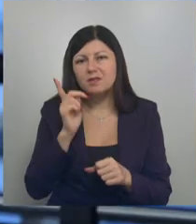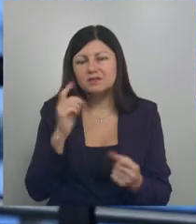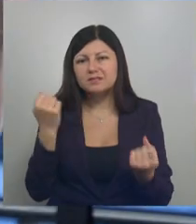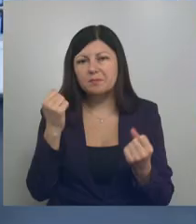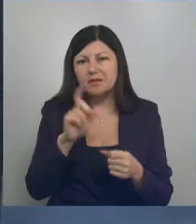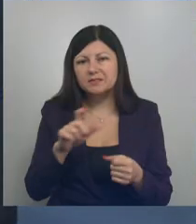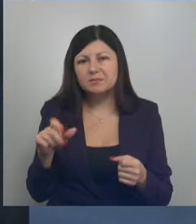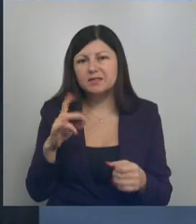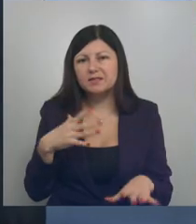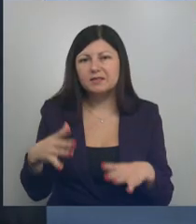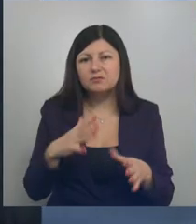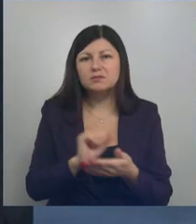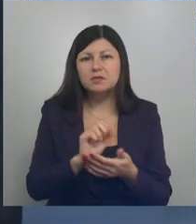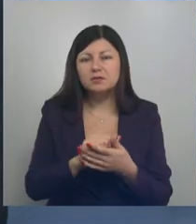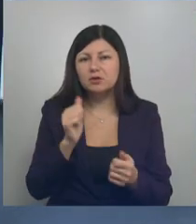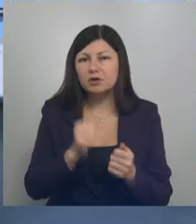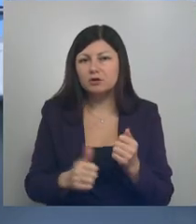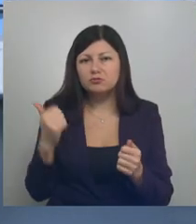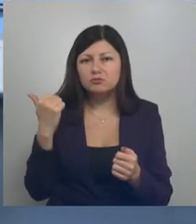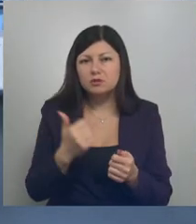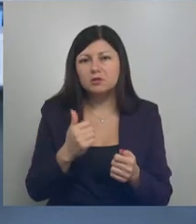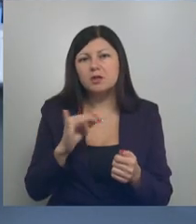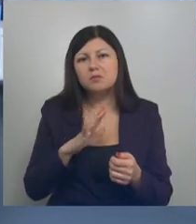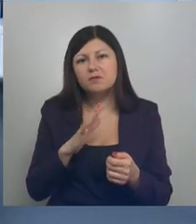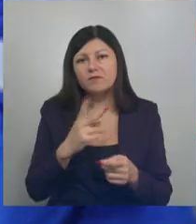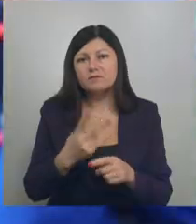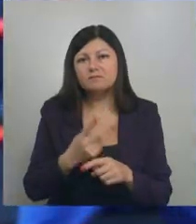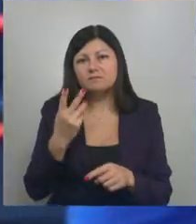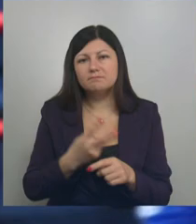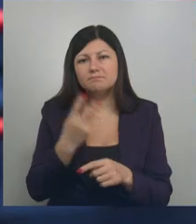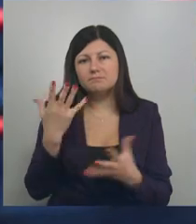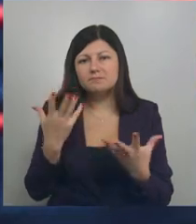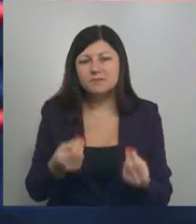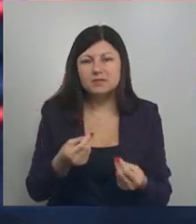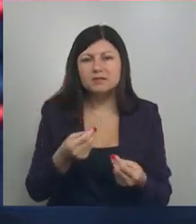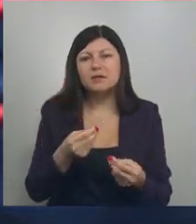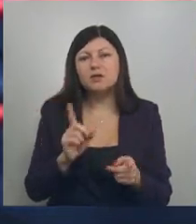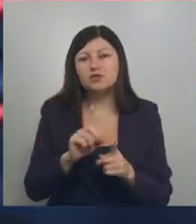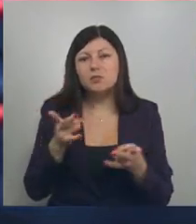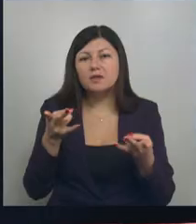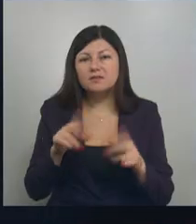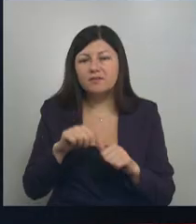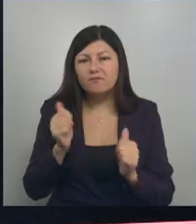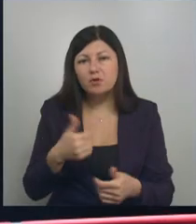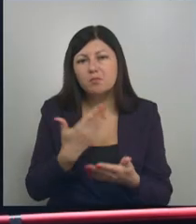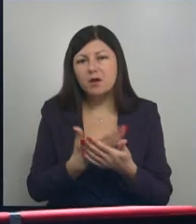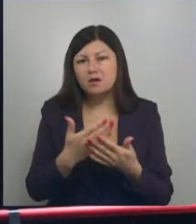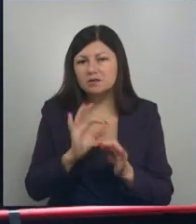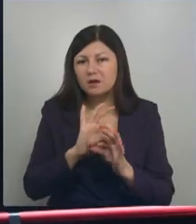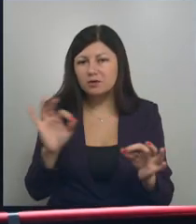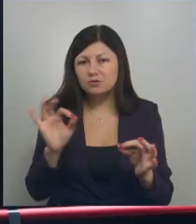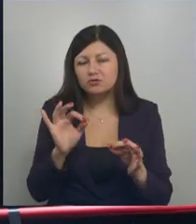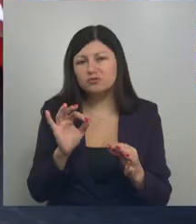тренировках. Занятия каждую неделю и даже по три раза в день. Все, чтобы оставаться в форме и показывать хорошие результаты.